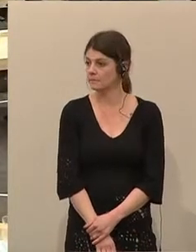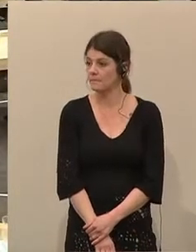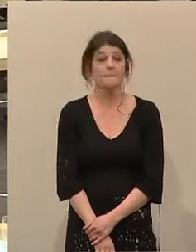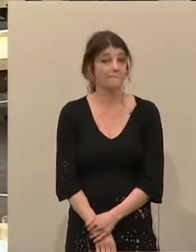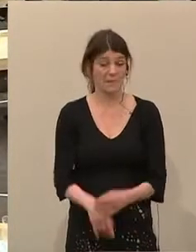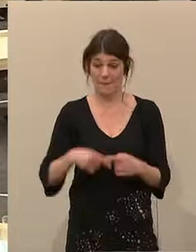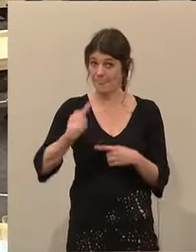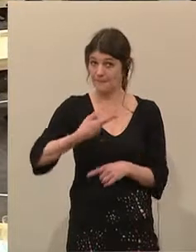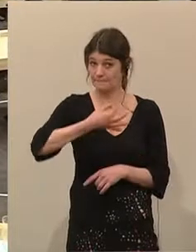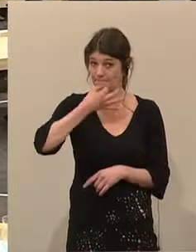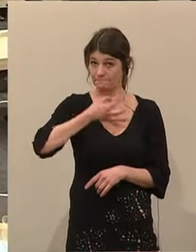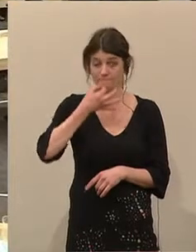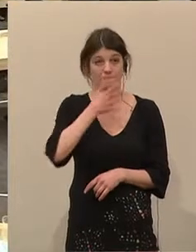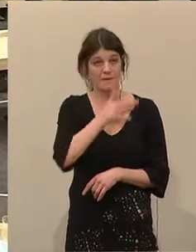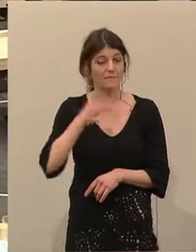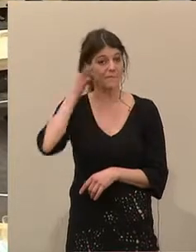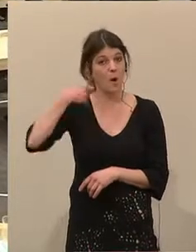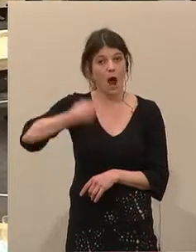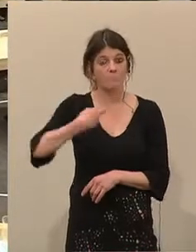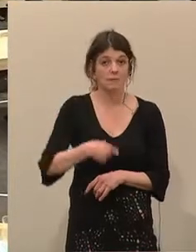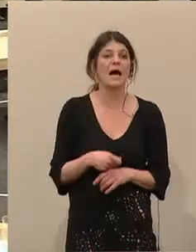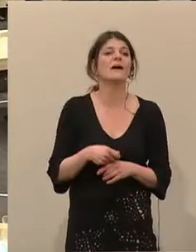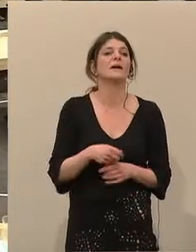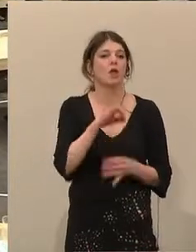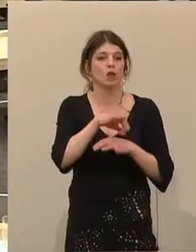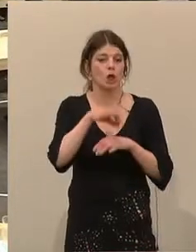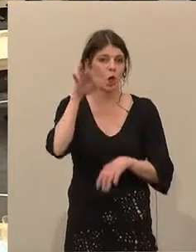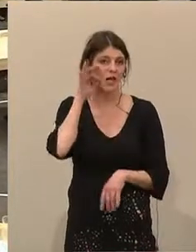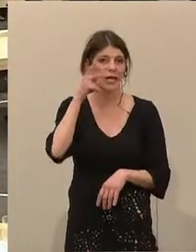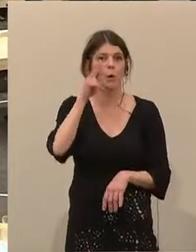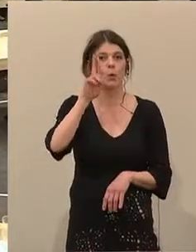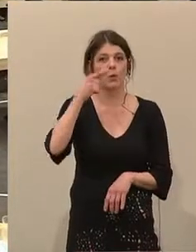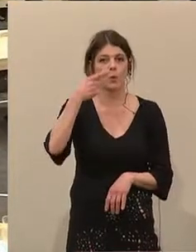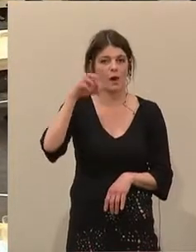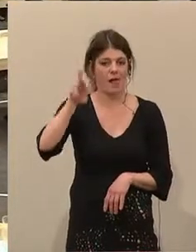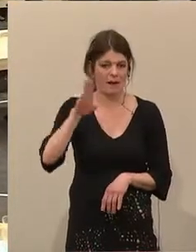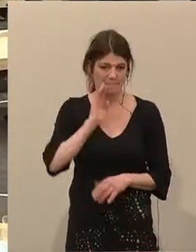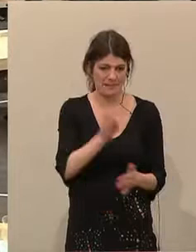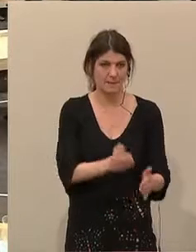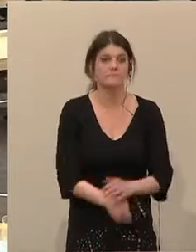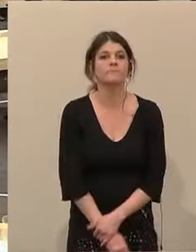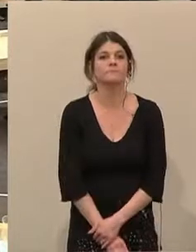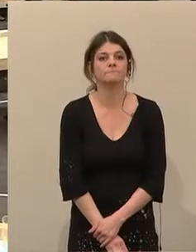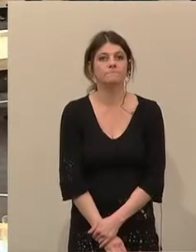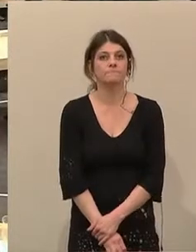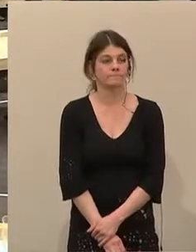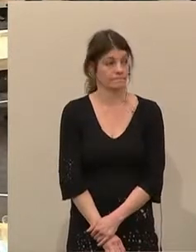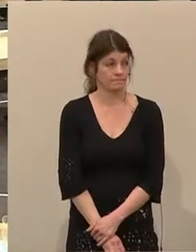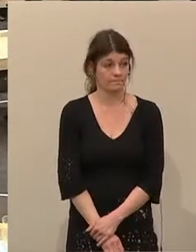Haltroch von der SPÖ bezieht sich auf die Todesstrafe im Jemen. Es müsse hier ein klares Zeichen dagegen gesetzt